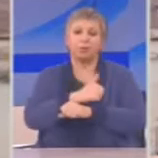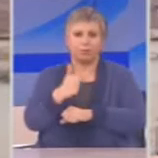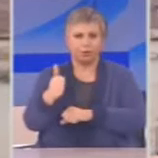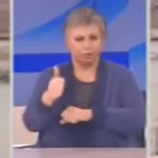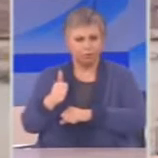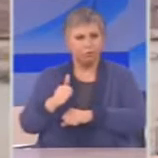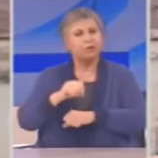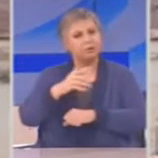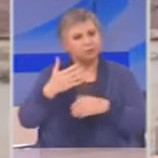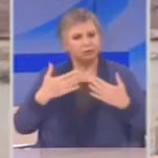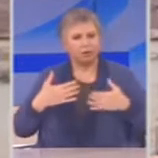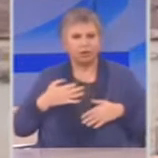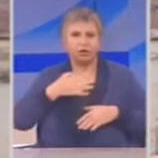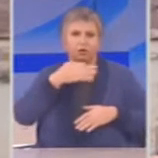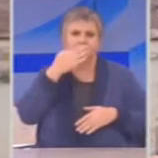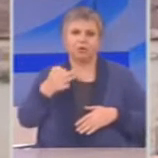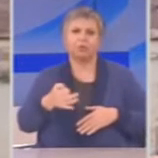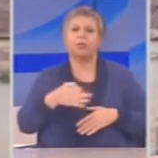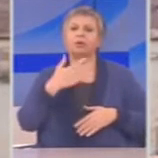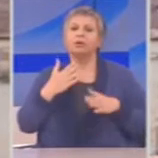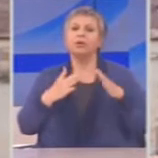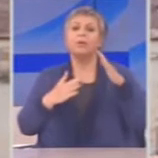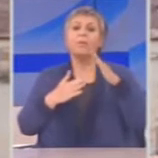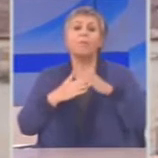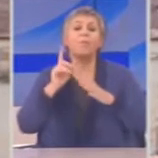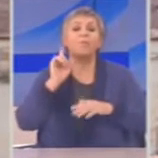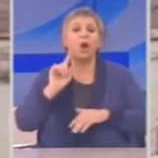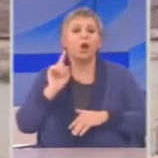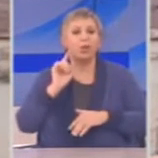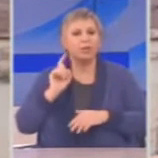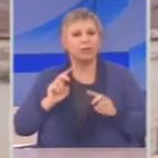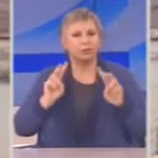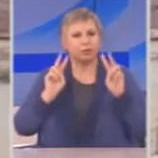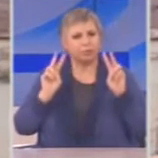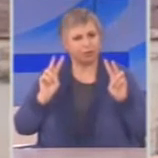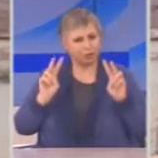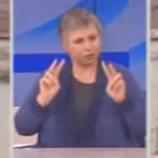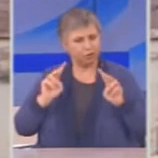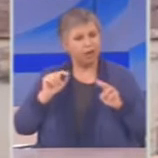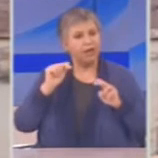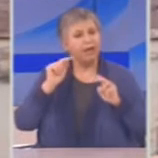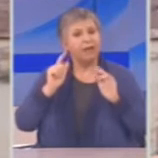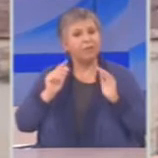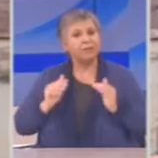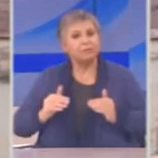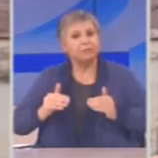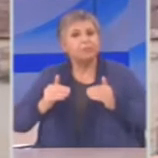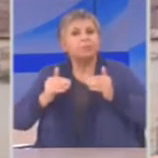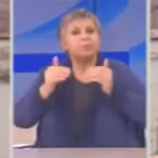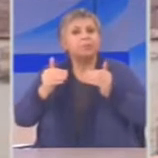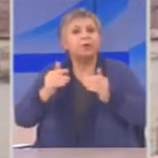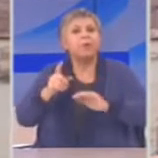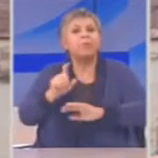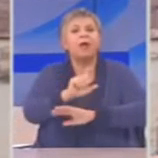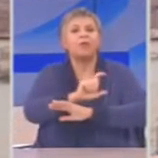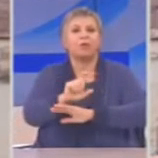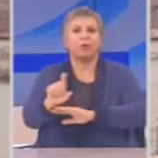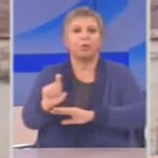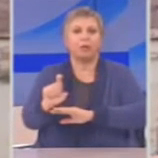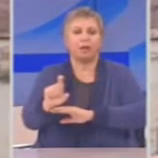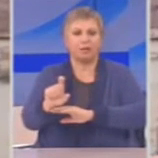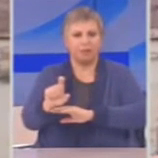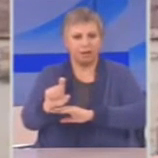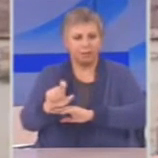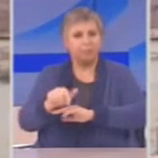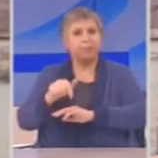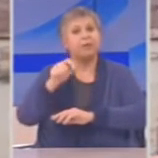του κινήματος που ξέρετε πόσο την εκτιμώ κάναμε αναβολή της συζήτησης για μια εβδομάδα για να είναι παρούσα η ίδια